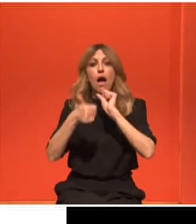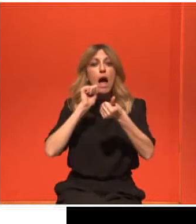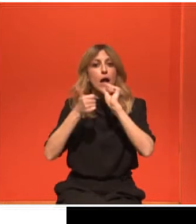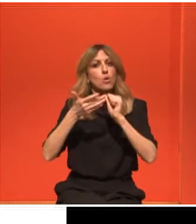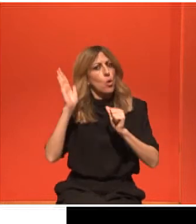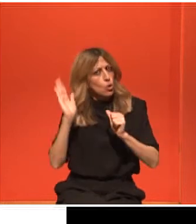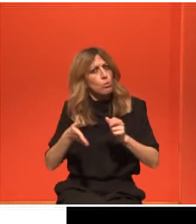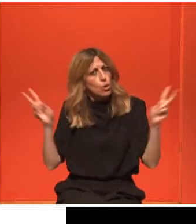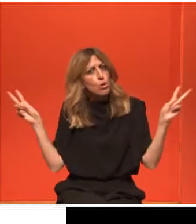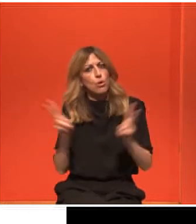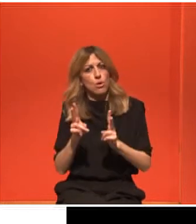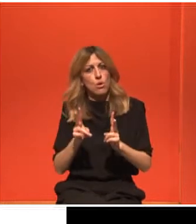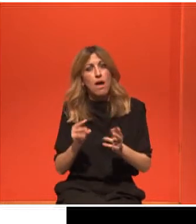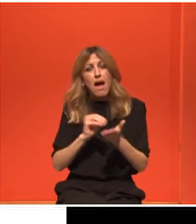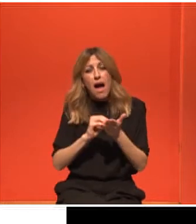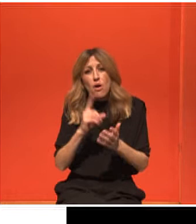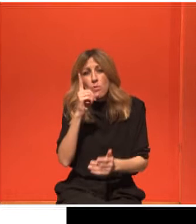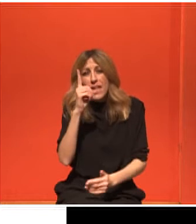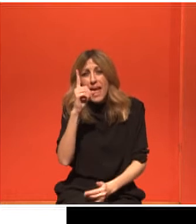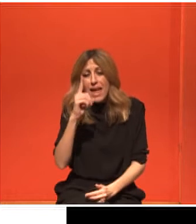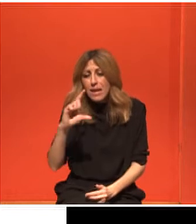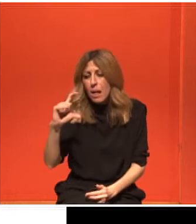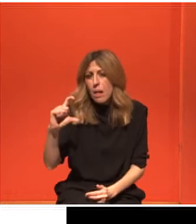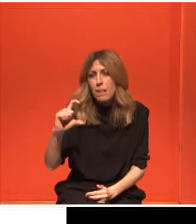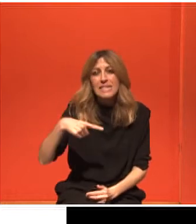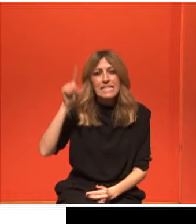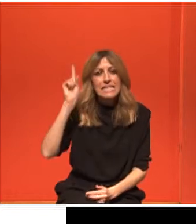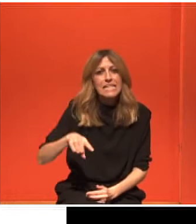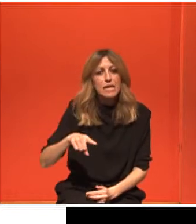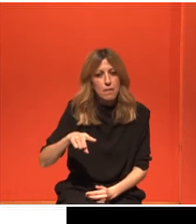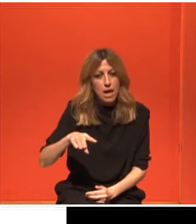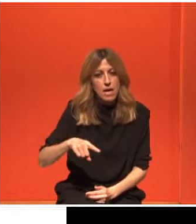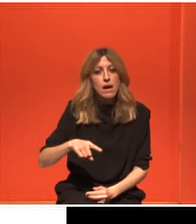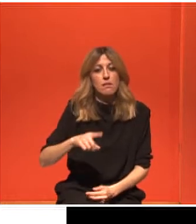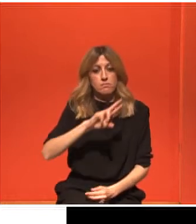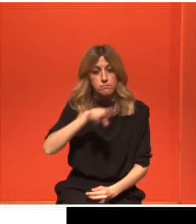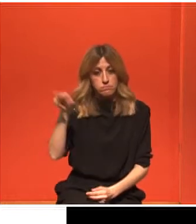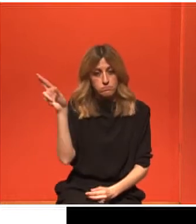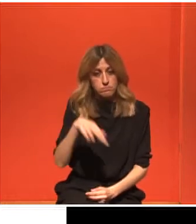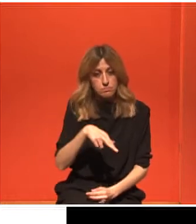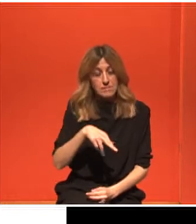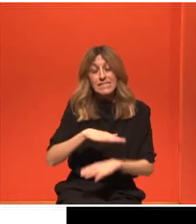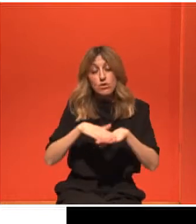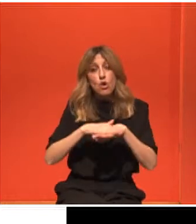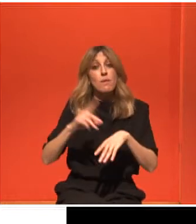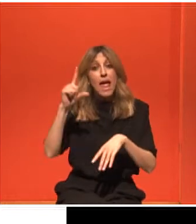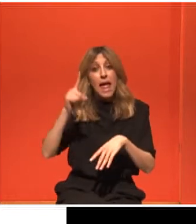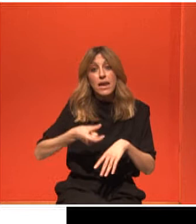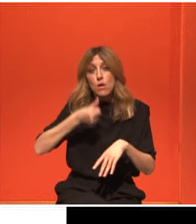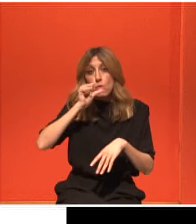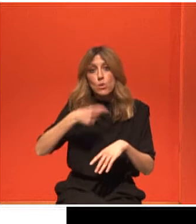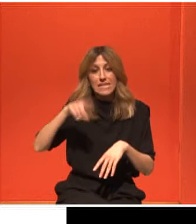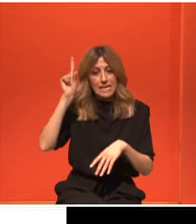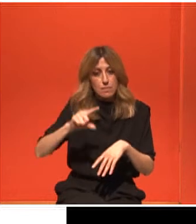από τότε η μέρα αυξάνει τον κίνδυνο για καρκίνο του μαστού 10%. Η άσκηση, που είναι και το θέμα μας. Βλέπετε ότι